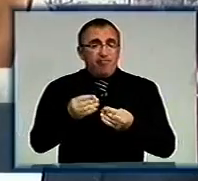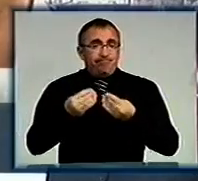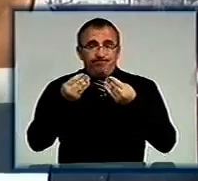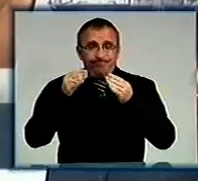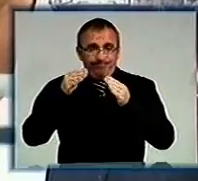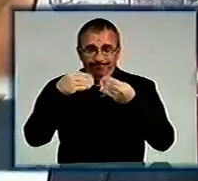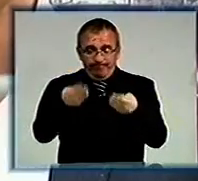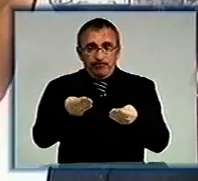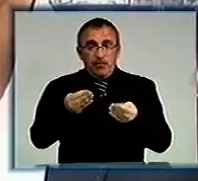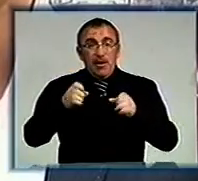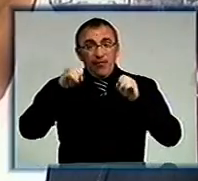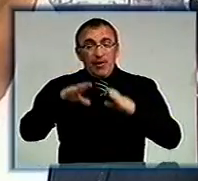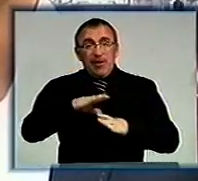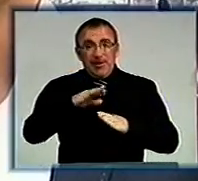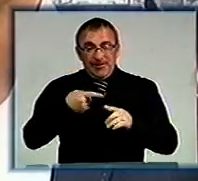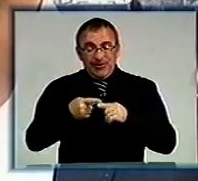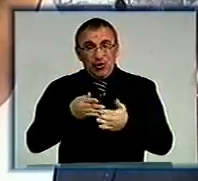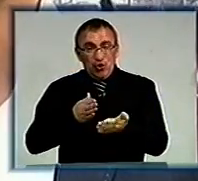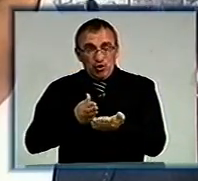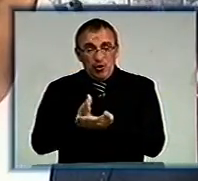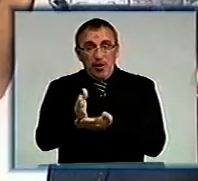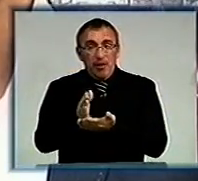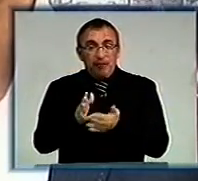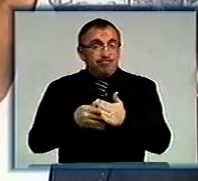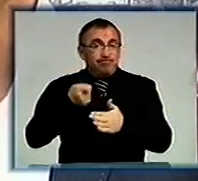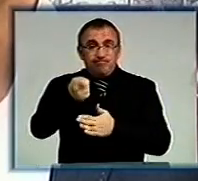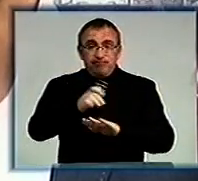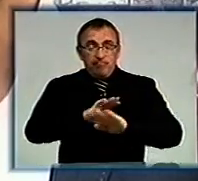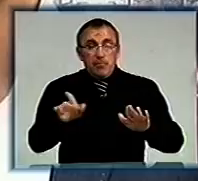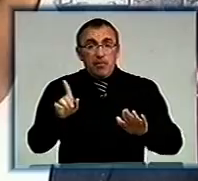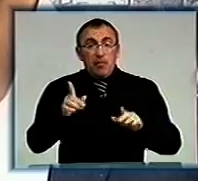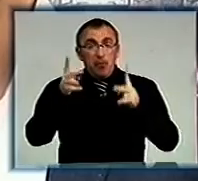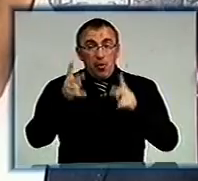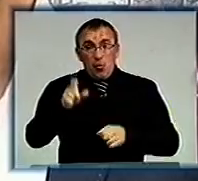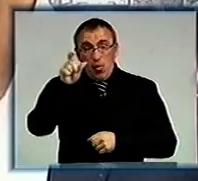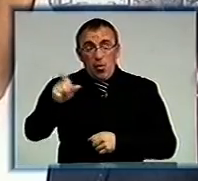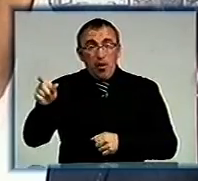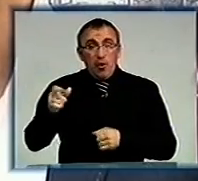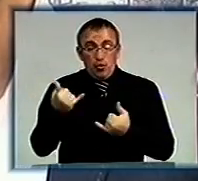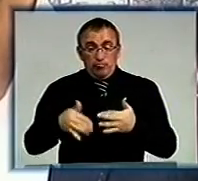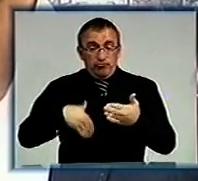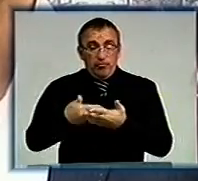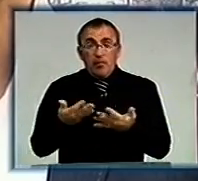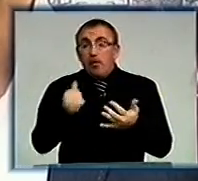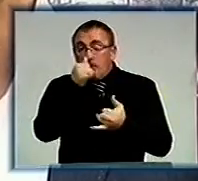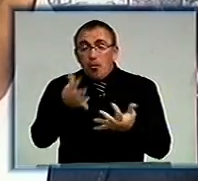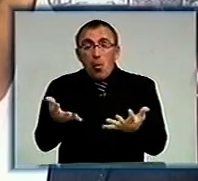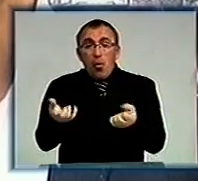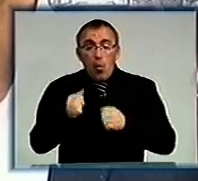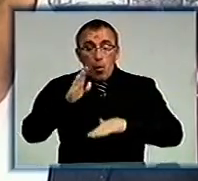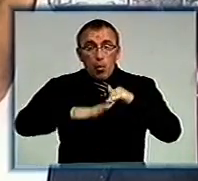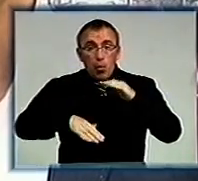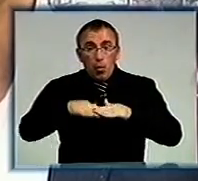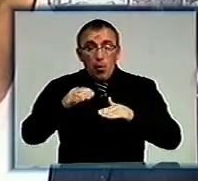вирішили йти цим шляхом, але позови не подані в зв'язку з тим, що постраждалі особи до сих пір не можуть отримати на руки